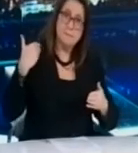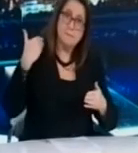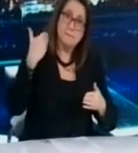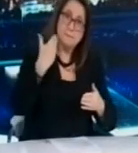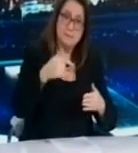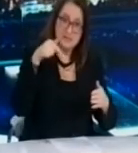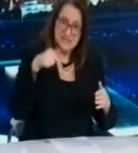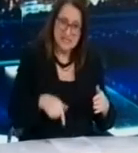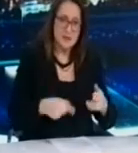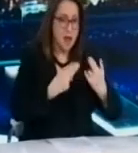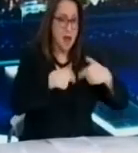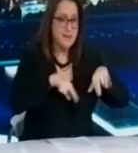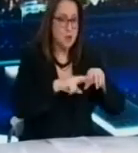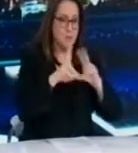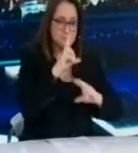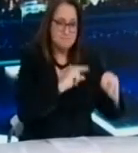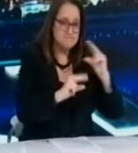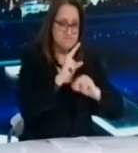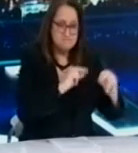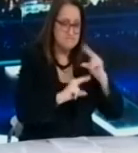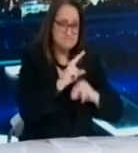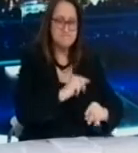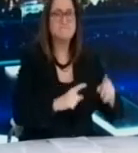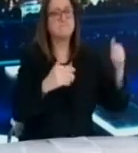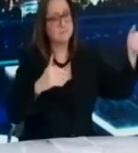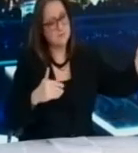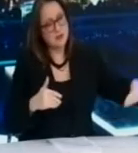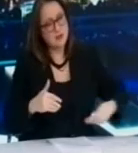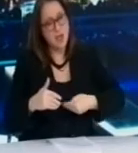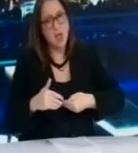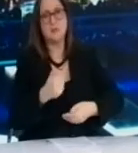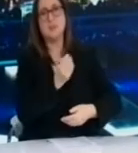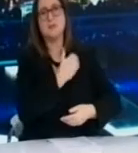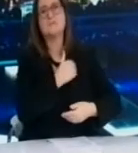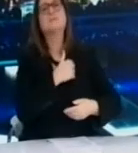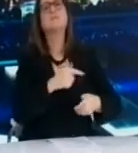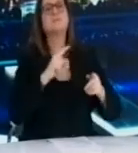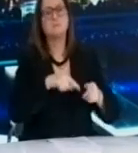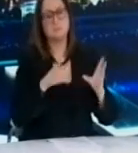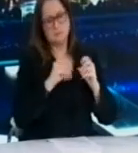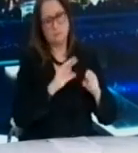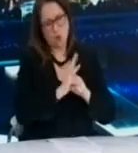Χαρδαλιάς η αύξηση του επιδημιολογικού φορτίου είναι μεγάλη και απαιτείται ιδιαίτερη προσοχή.